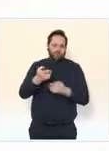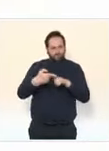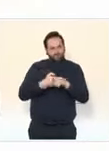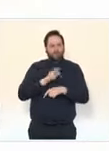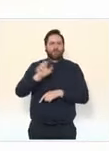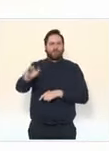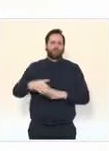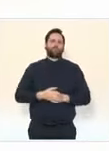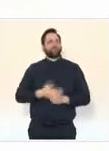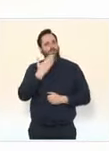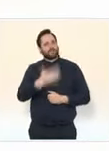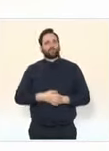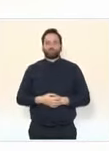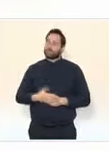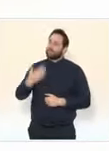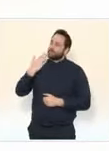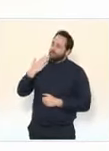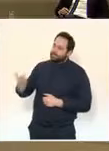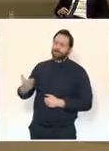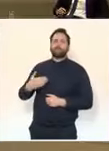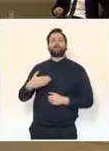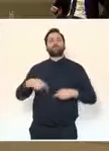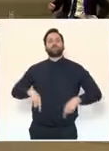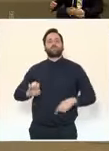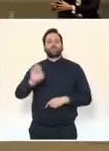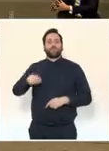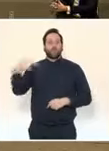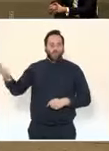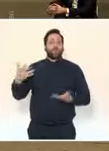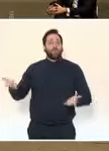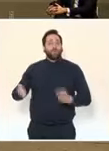maintenant à s'exprimer Gérald Darmanin, ministre de l'Intérieur.